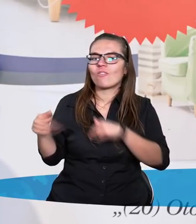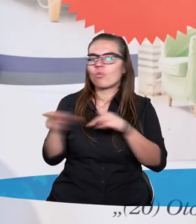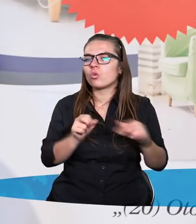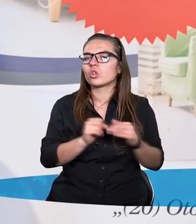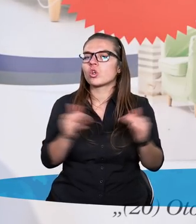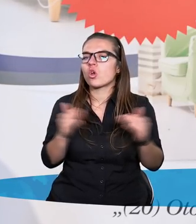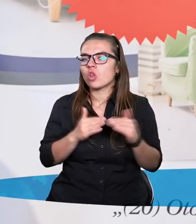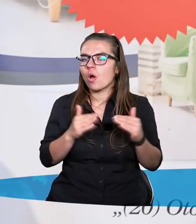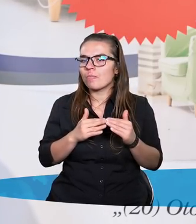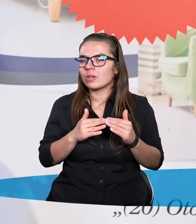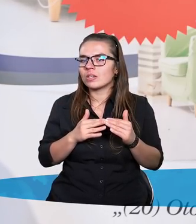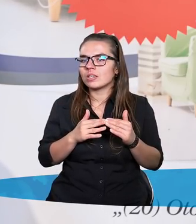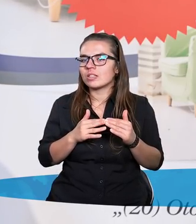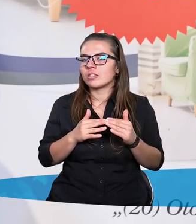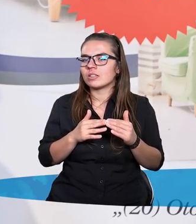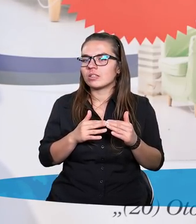wróci do domu,